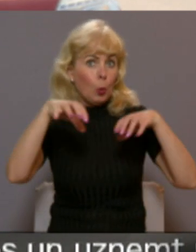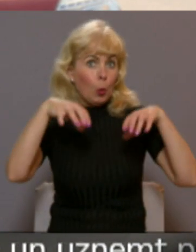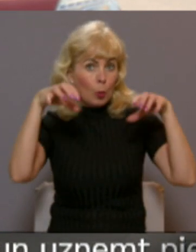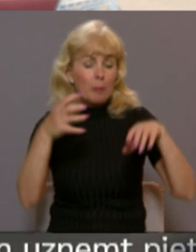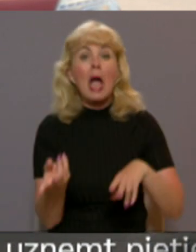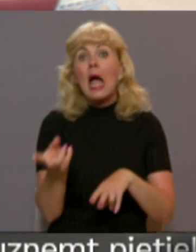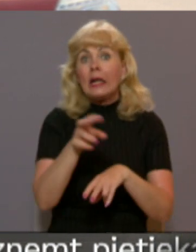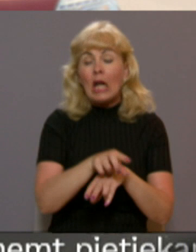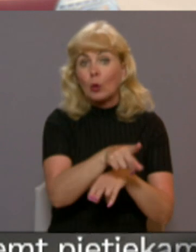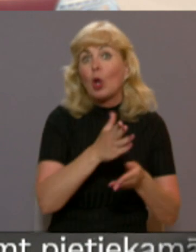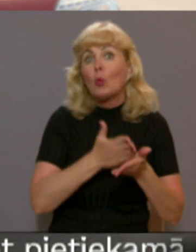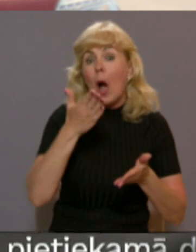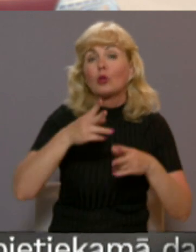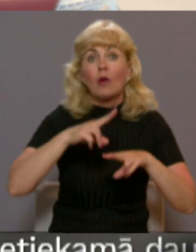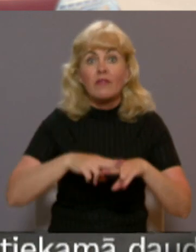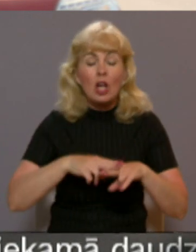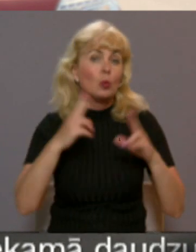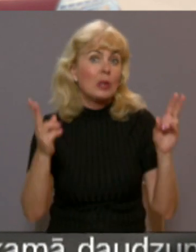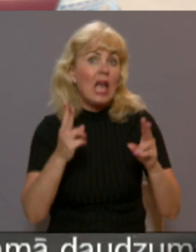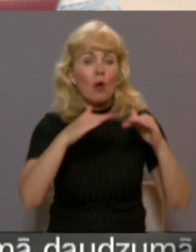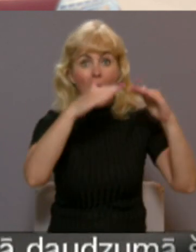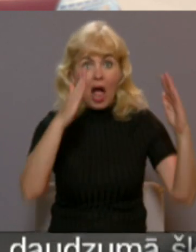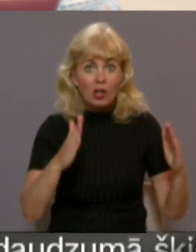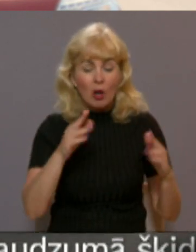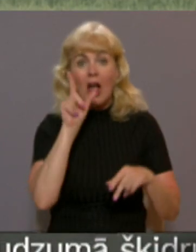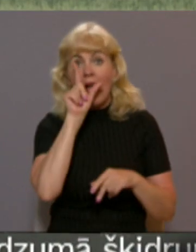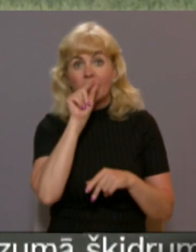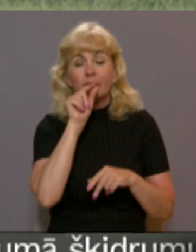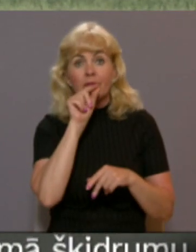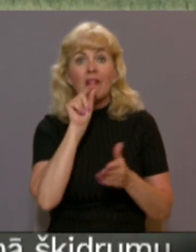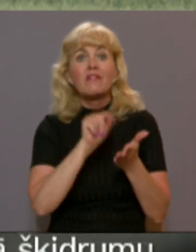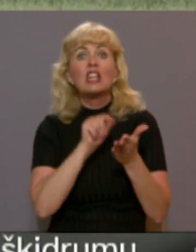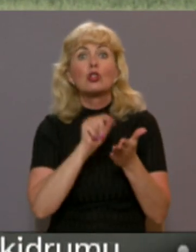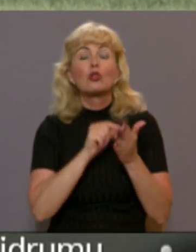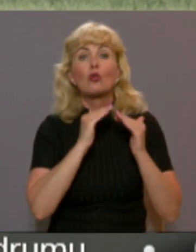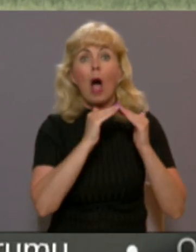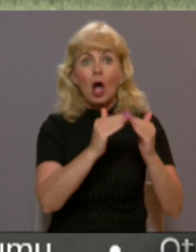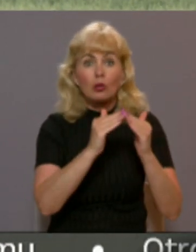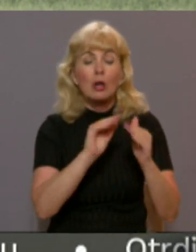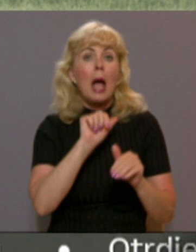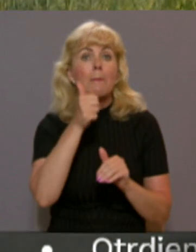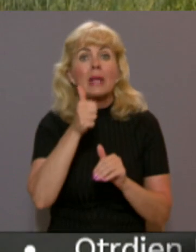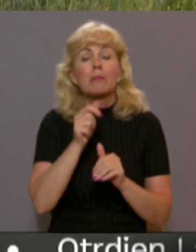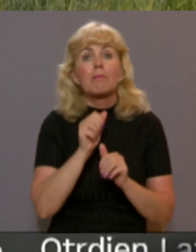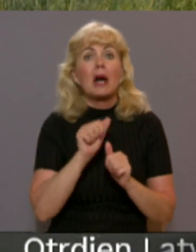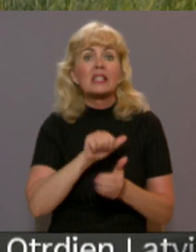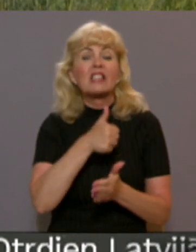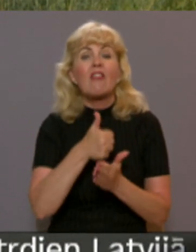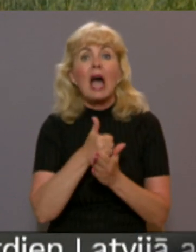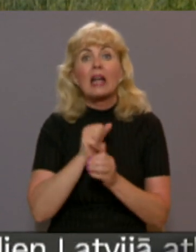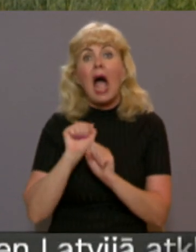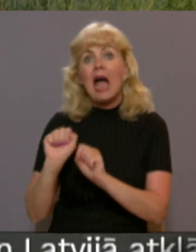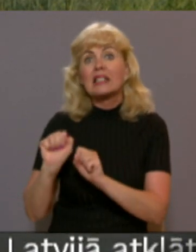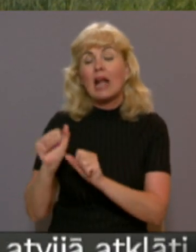notikumu vietā, dega angārs vistu novietnē. Primārais virzniec bija aizsargāt blakus esošos angārus.